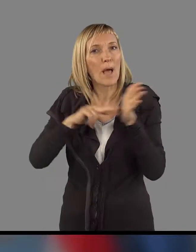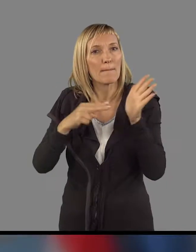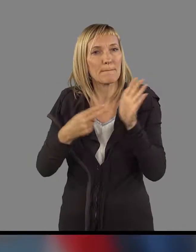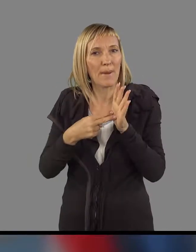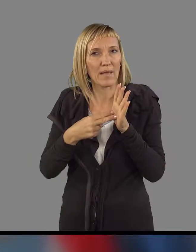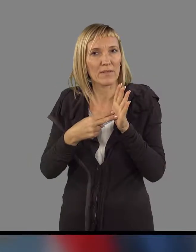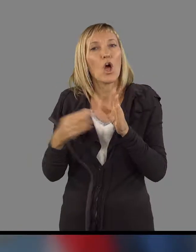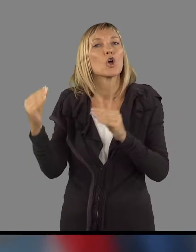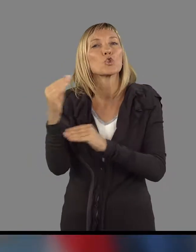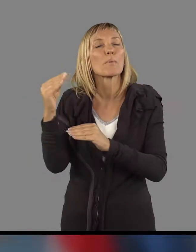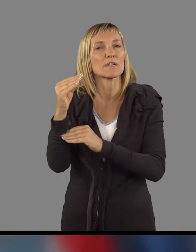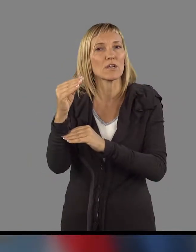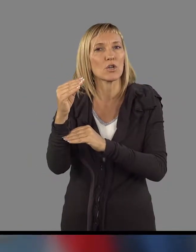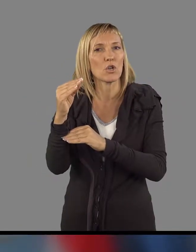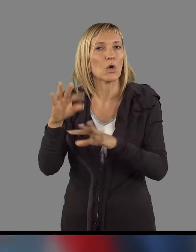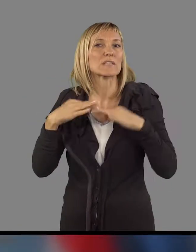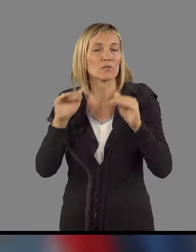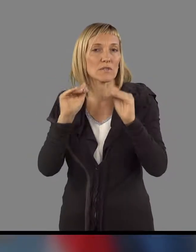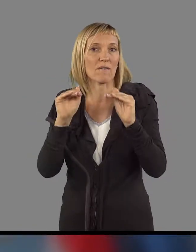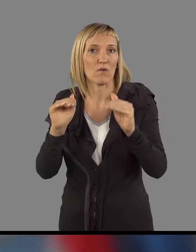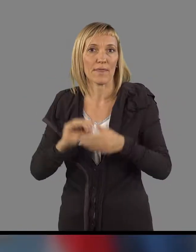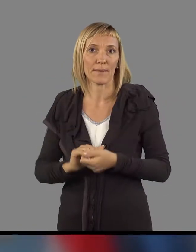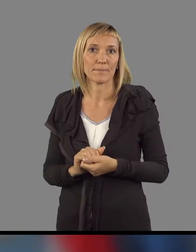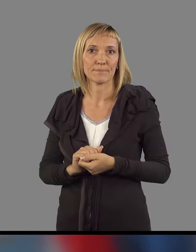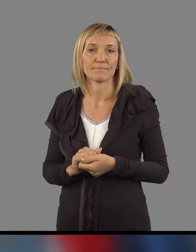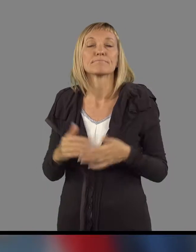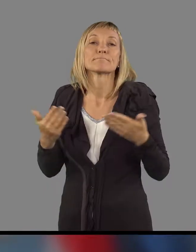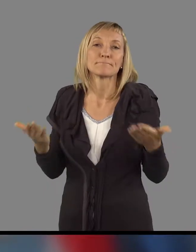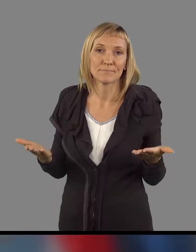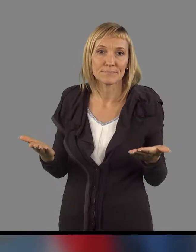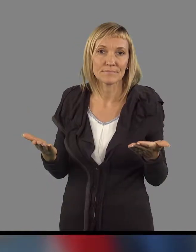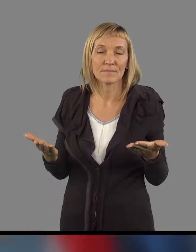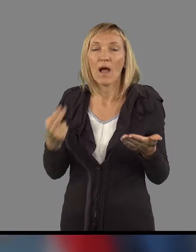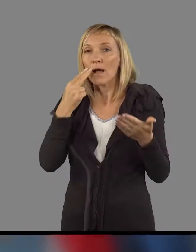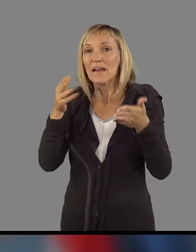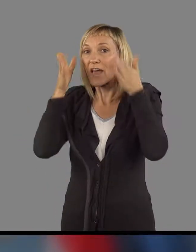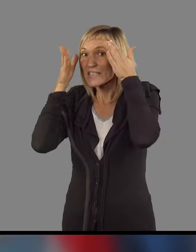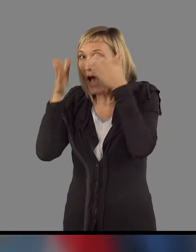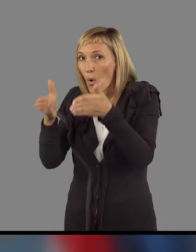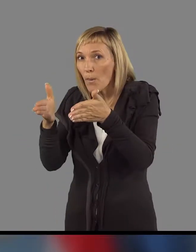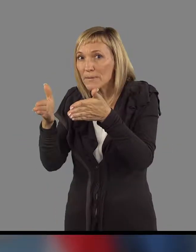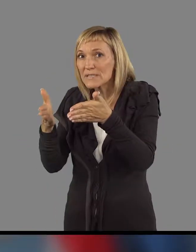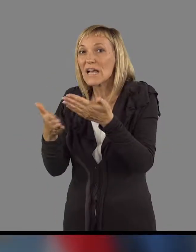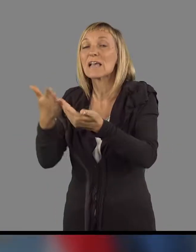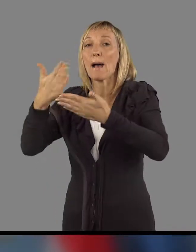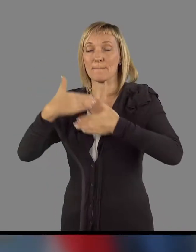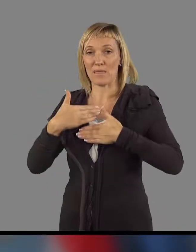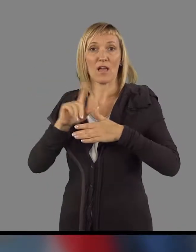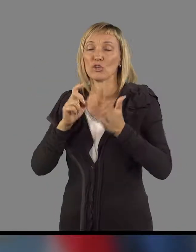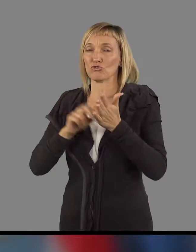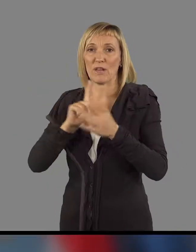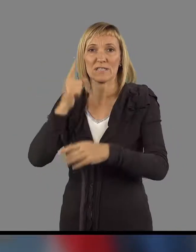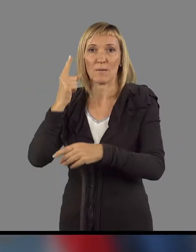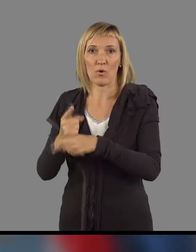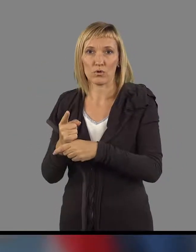glede do ponilnega zdravstvenega zborovanja. Hvala. No, o zaupnici se seveda še nisem odločil.